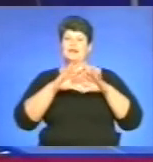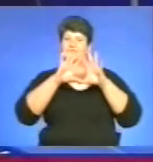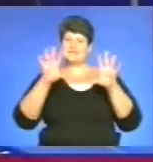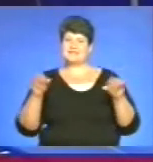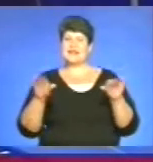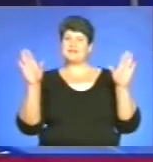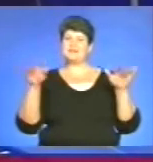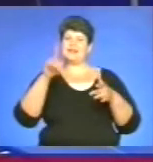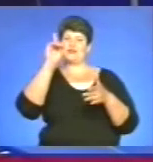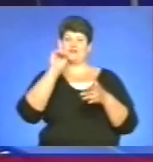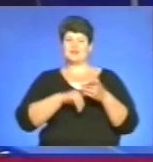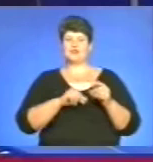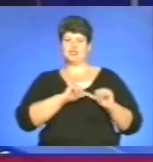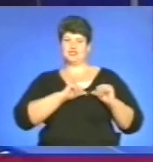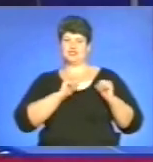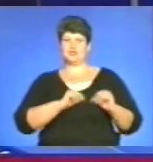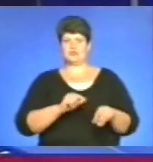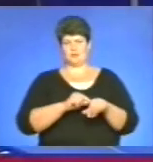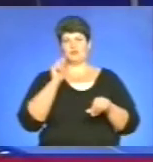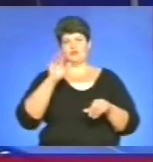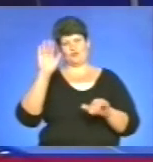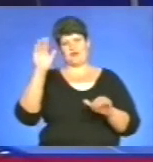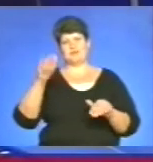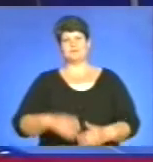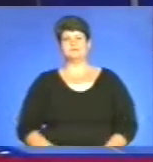Лебединої вірності і щирості почуттів бувайте.